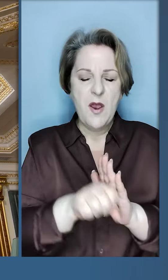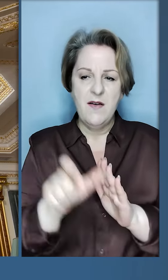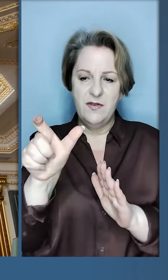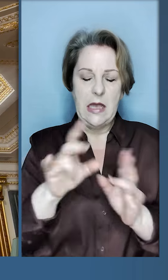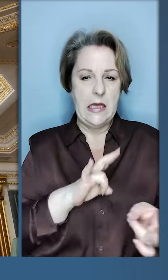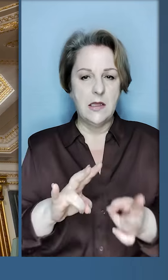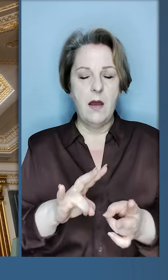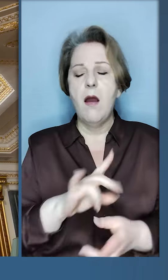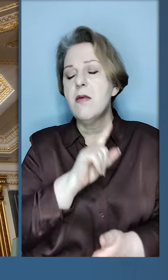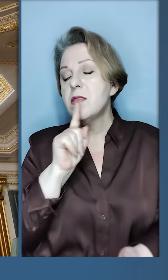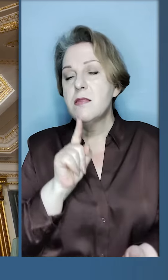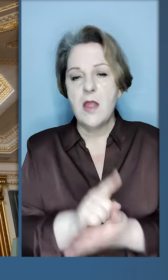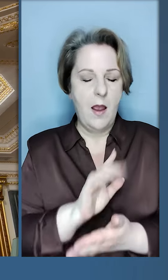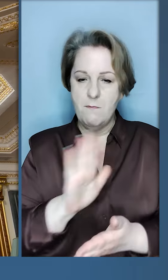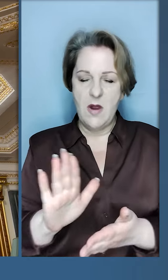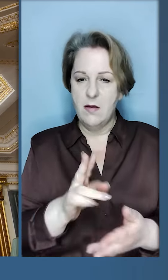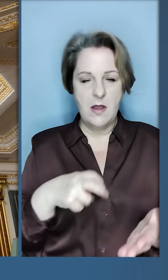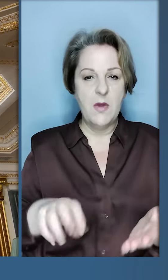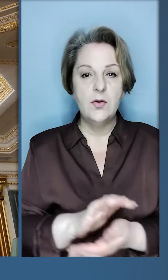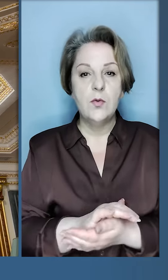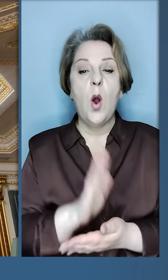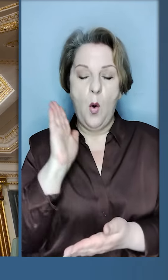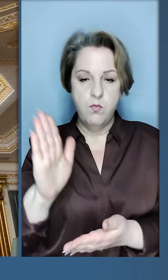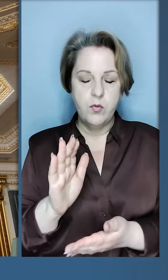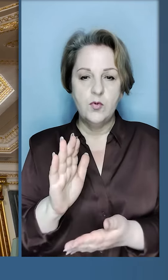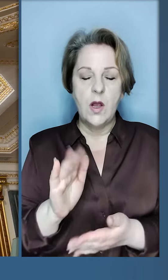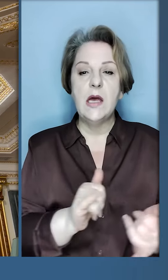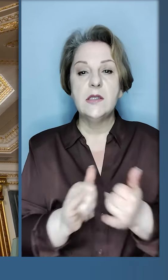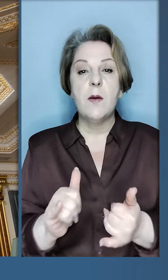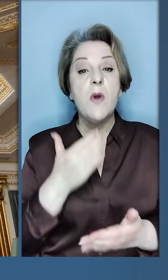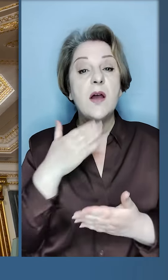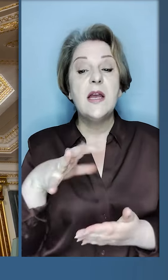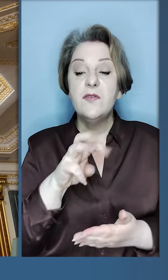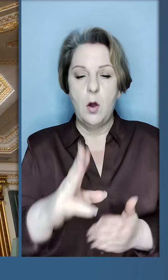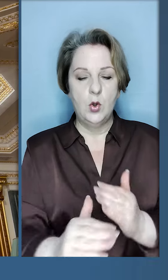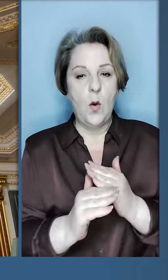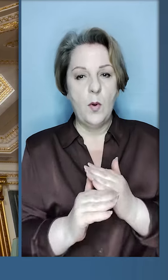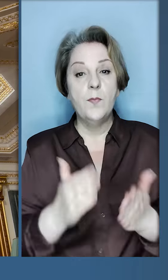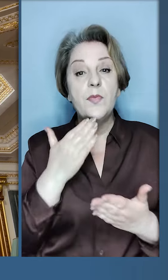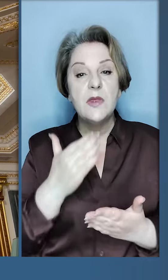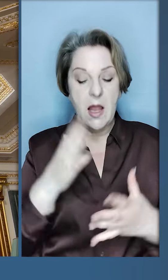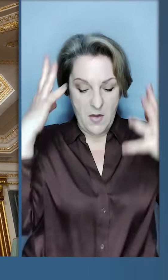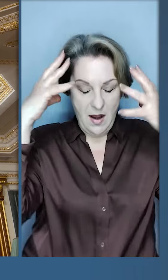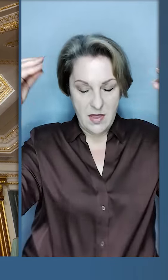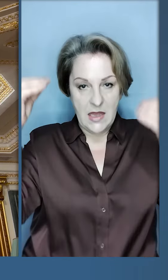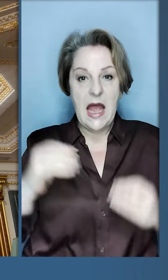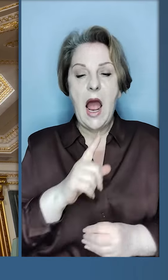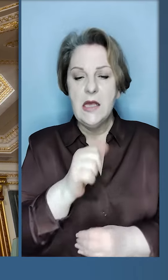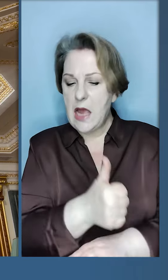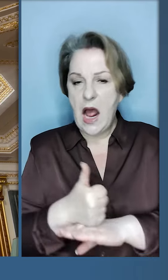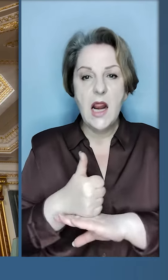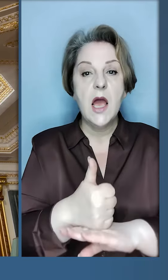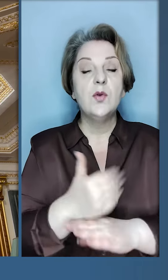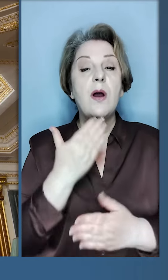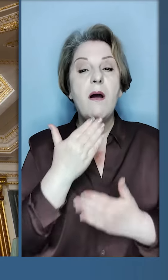і терористів. Не минуче – це буде забезпечно. Дякую усім, хто допомагає. Дякую Нідерландам